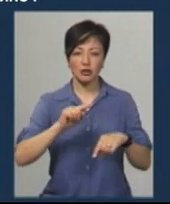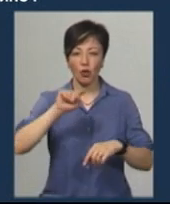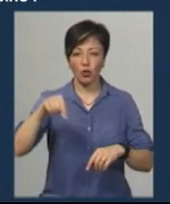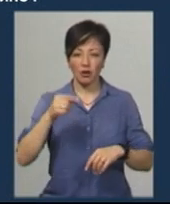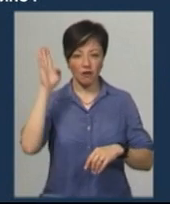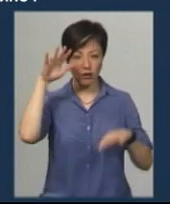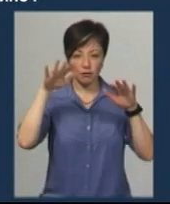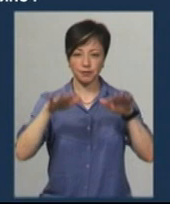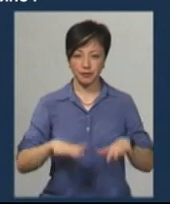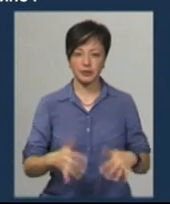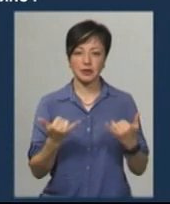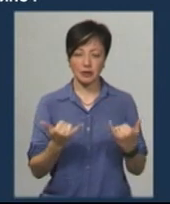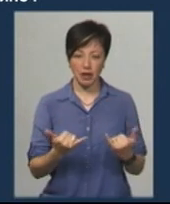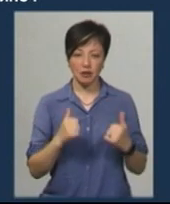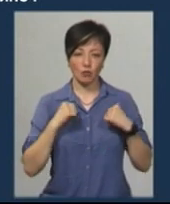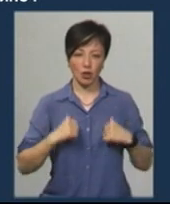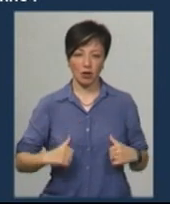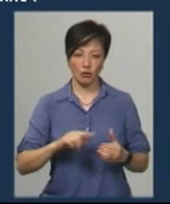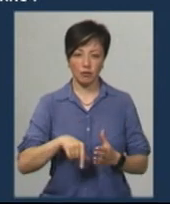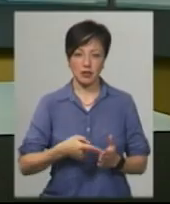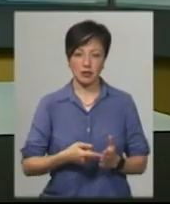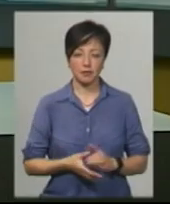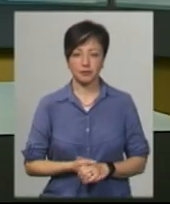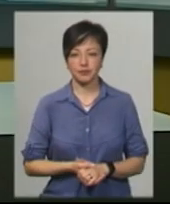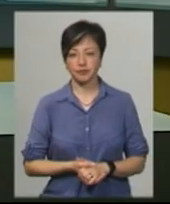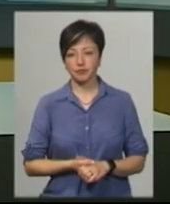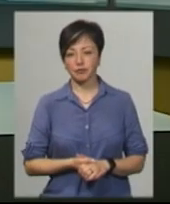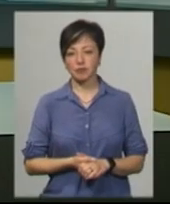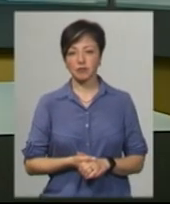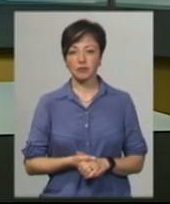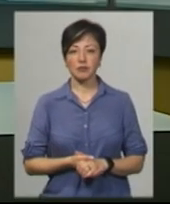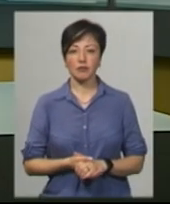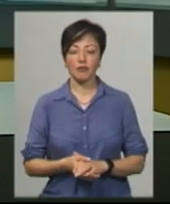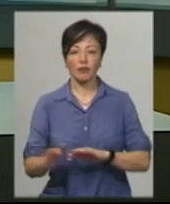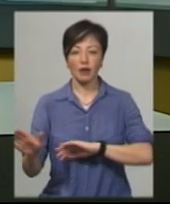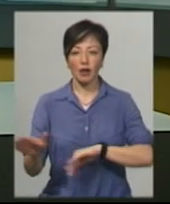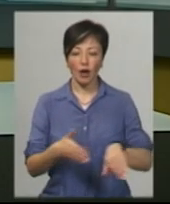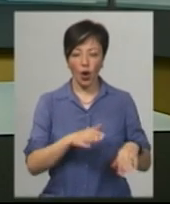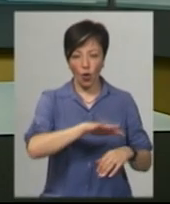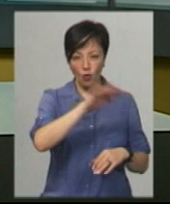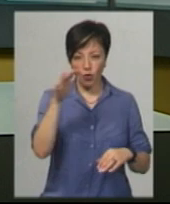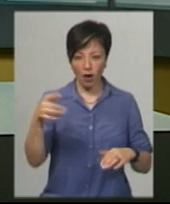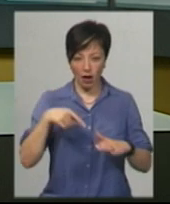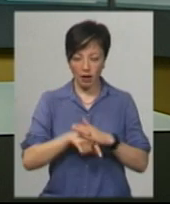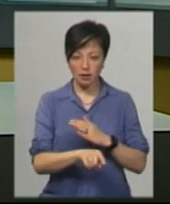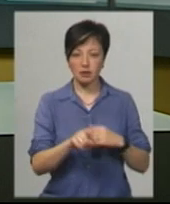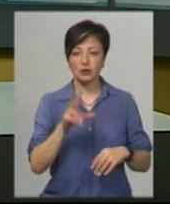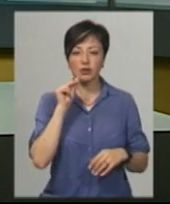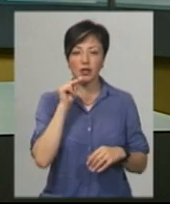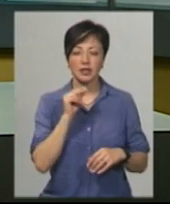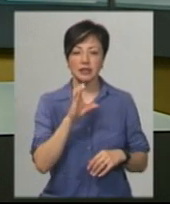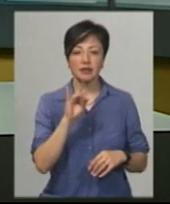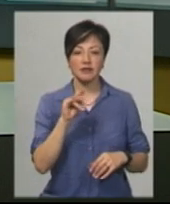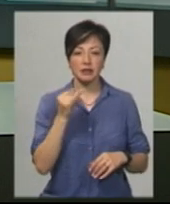зараз в Кам'янці-Подільському вже все спокійно. Курган, датований ранньою скіфською добою, частково розкопали